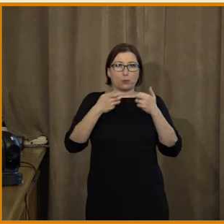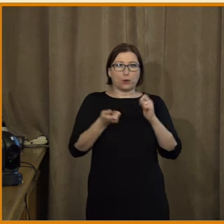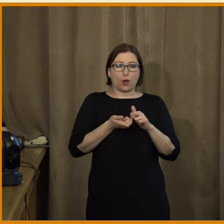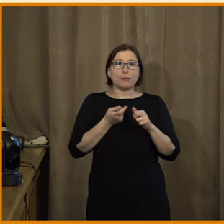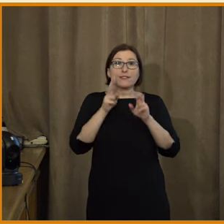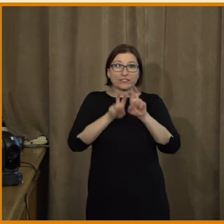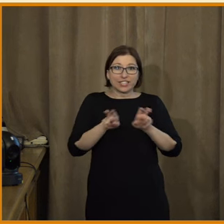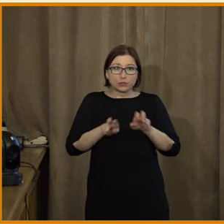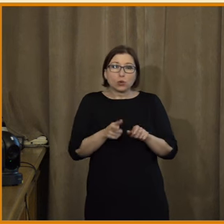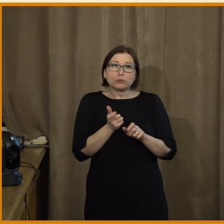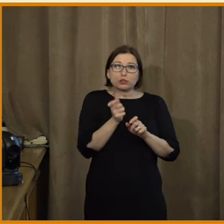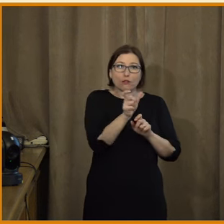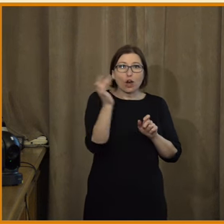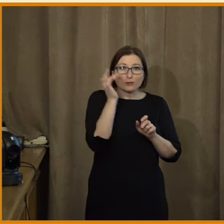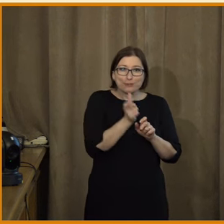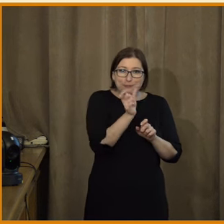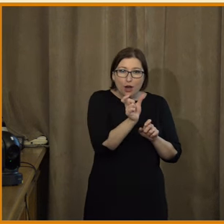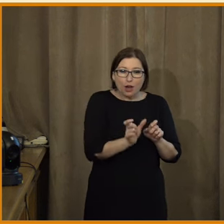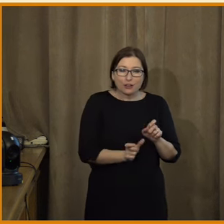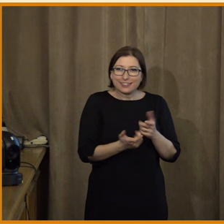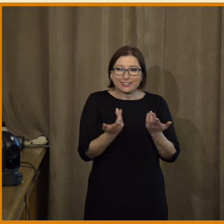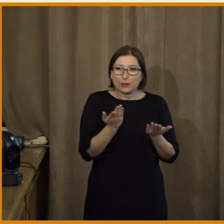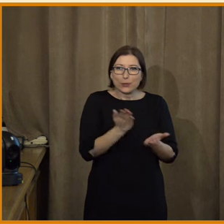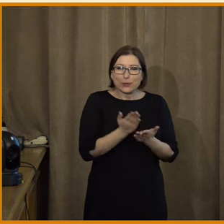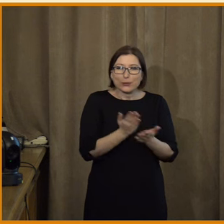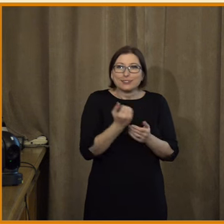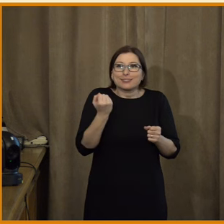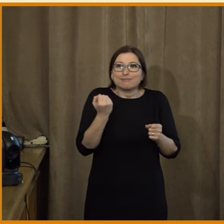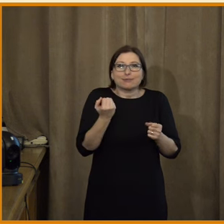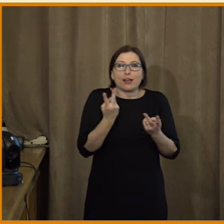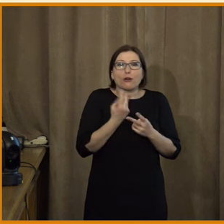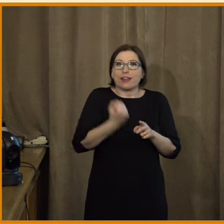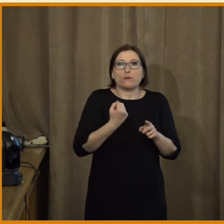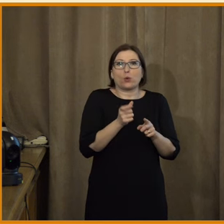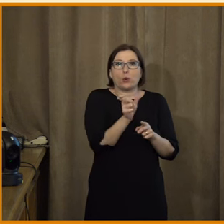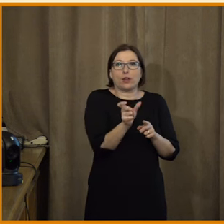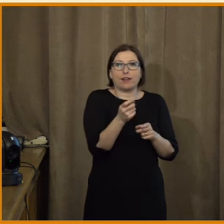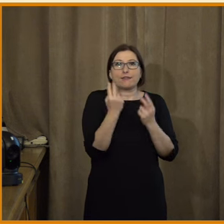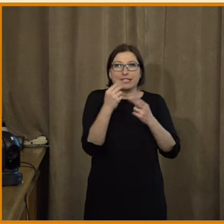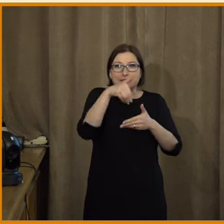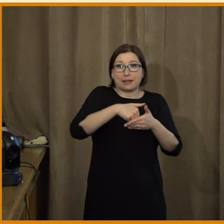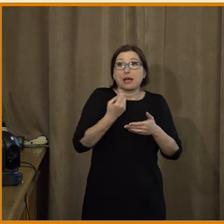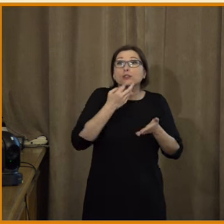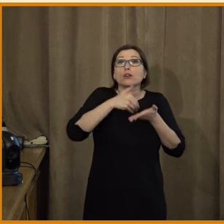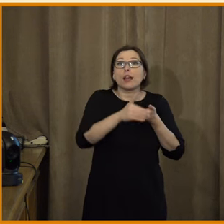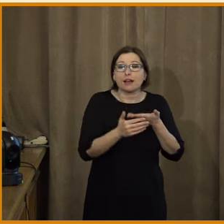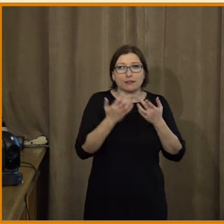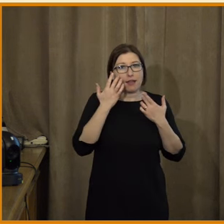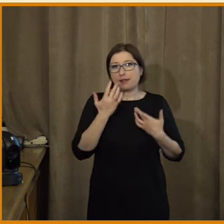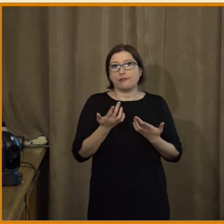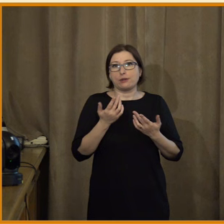V tom výzkumu je nějak používat, protože jako analytické pojemy vlastně přestávají fungovat. A to opravdu nevím, co s tím dál a